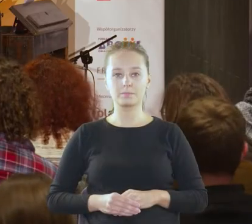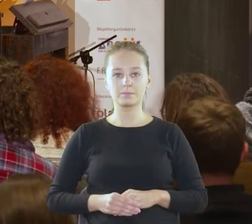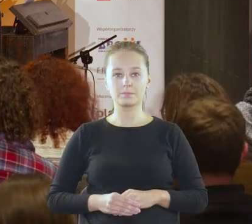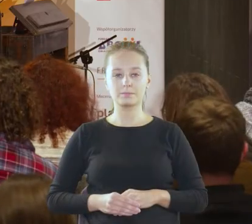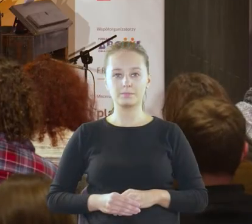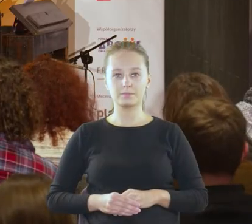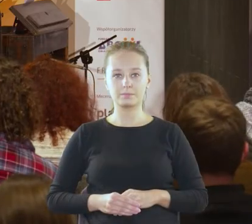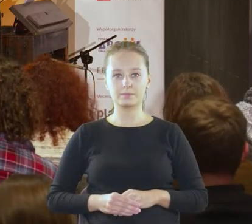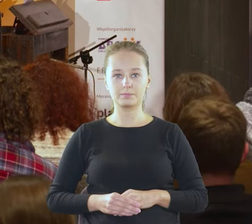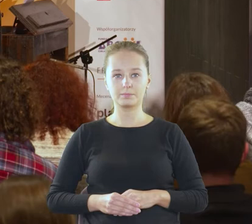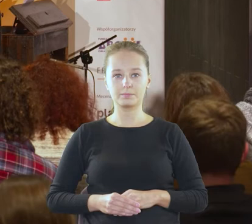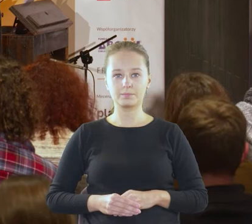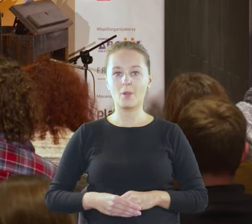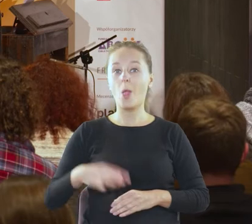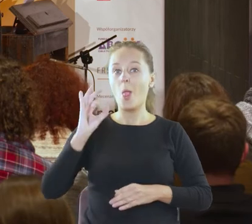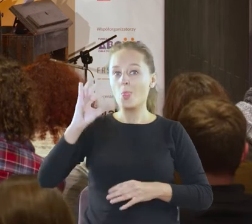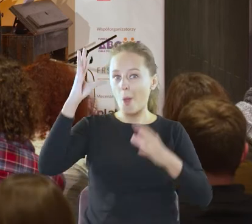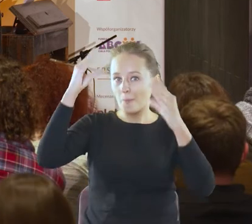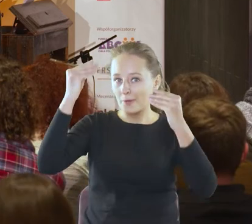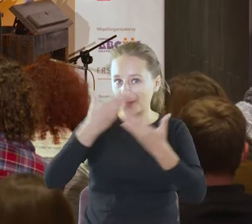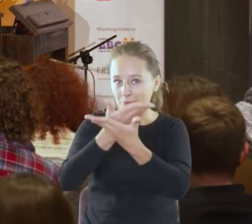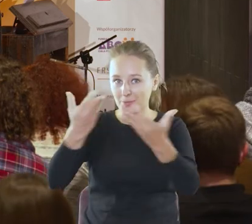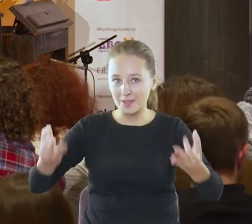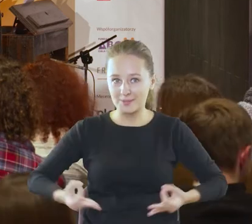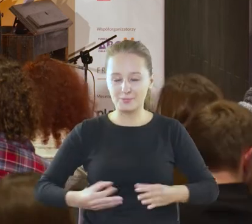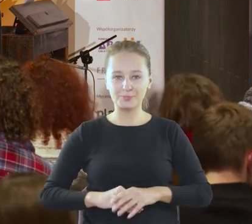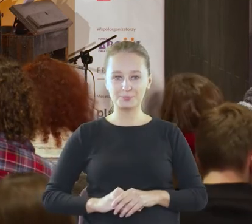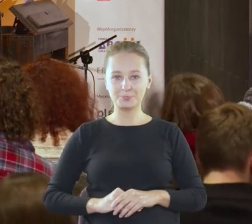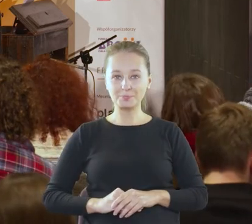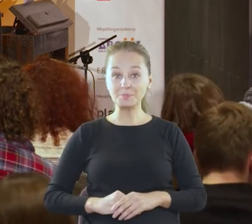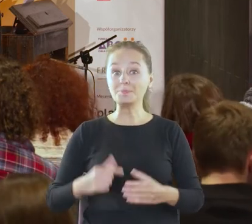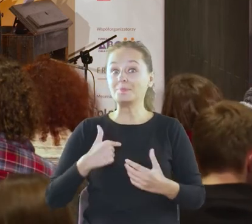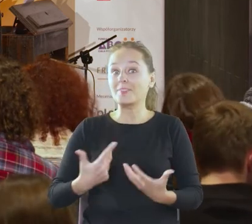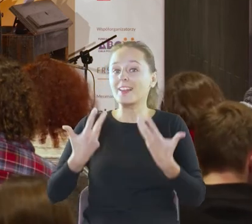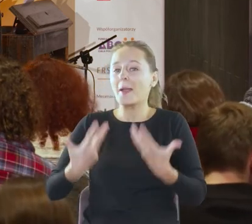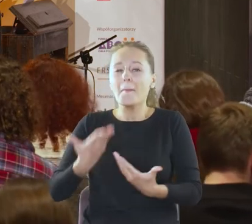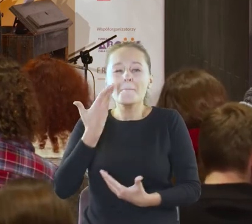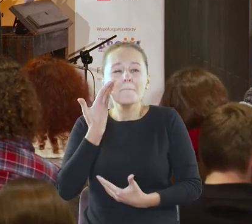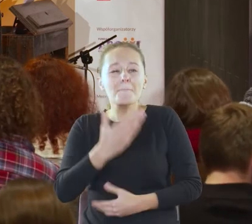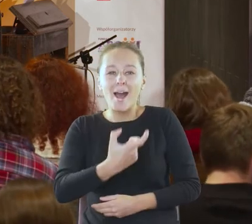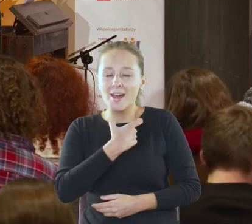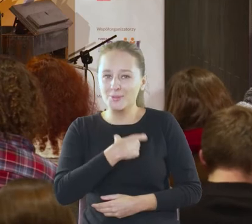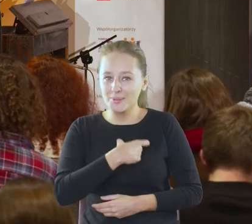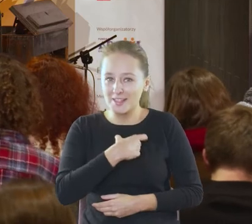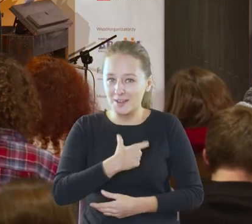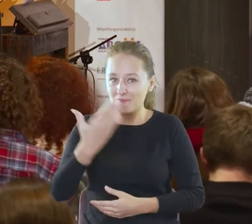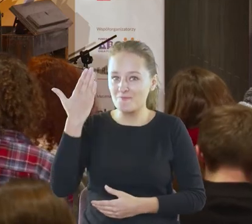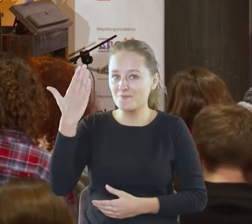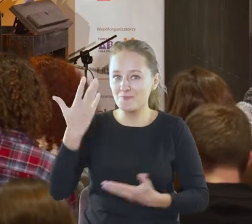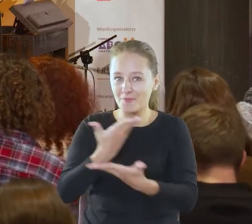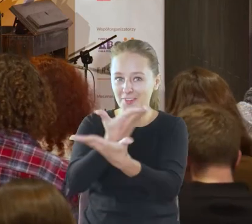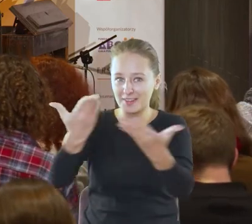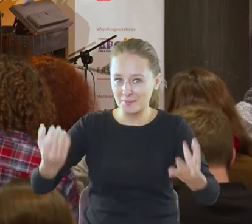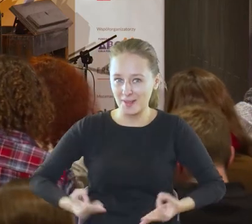Dobry wieczór Państwu. Chciałabym bardzo serdecznie powitać